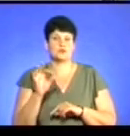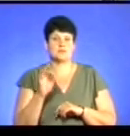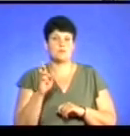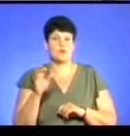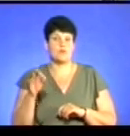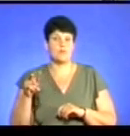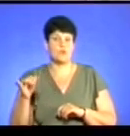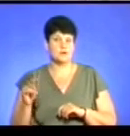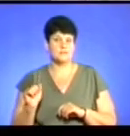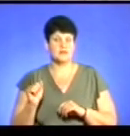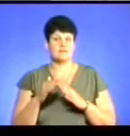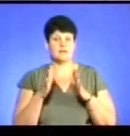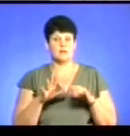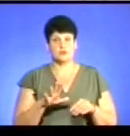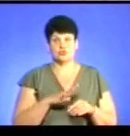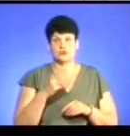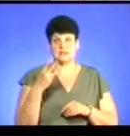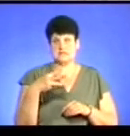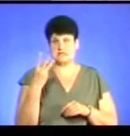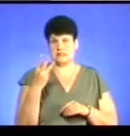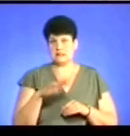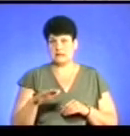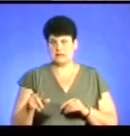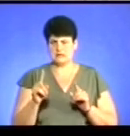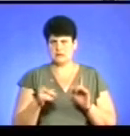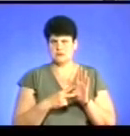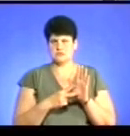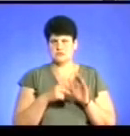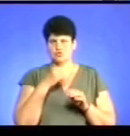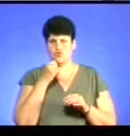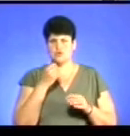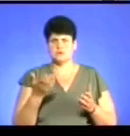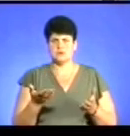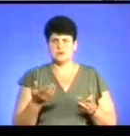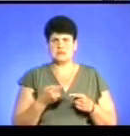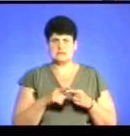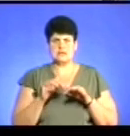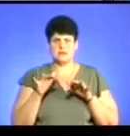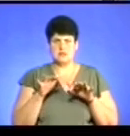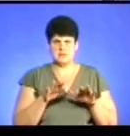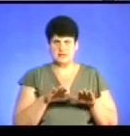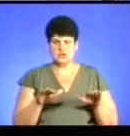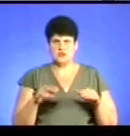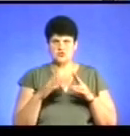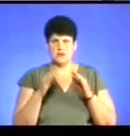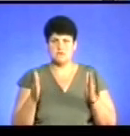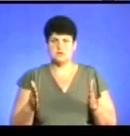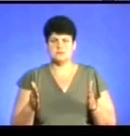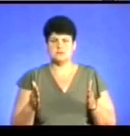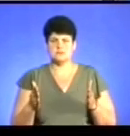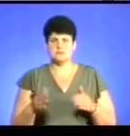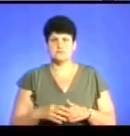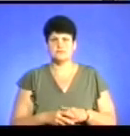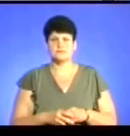Богомола, в таборі було 33 дитини і лише 7 родорослих. Тобто фактично це напад на дитячий табір. Напевно,